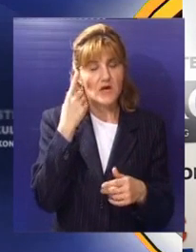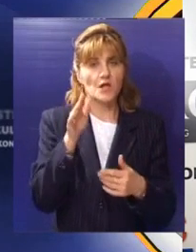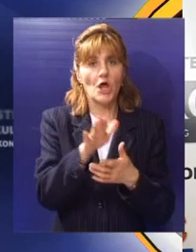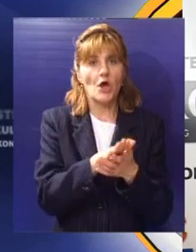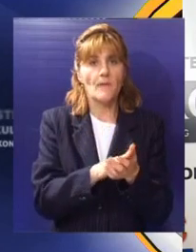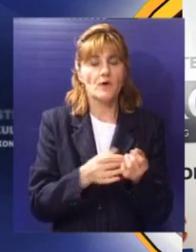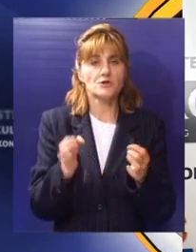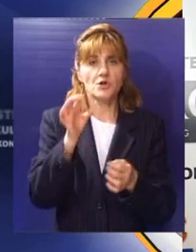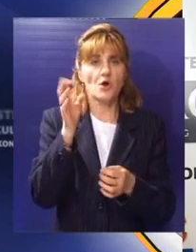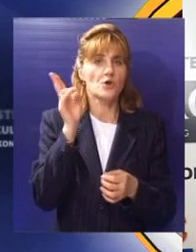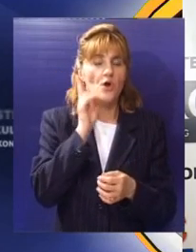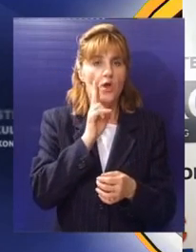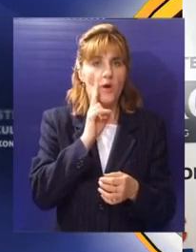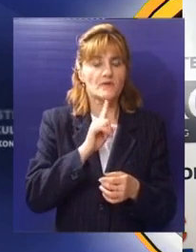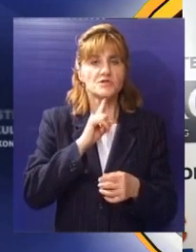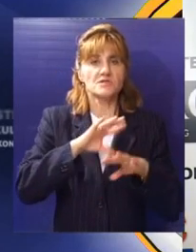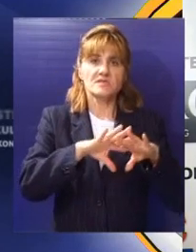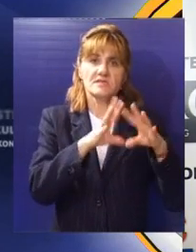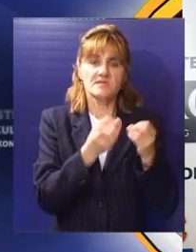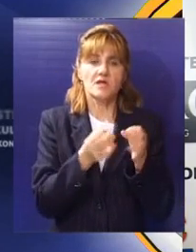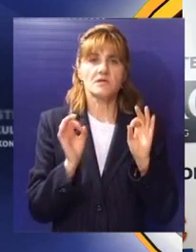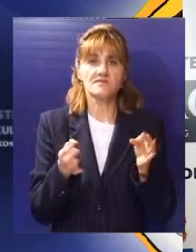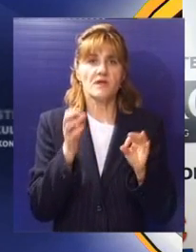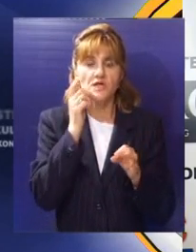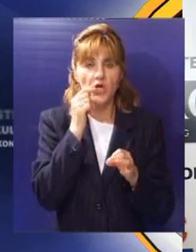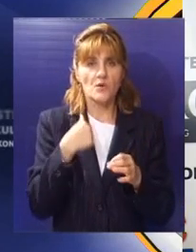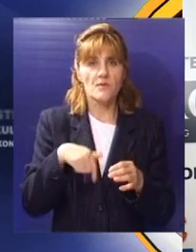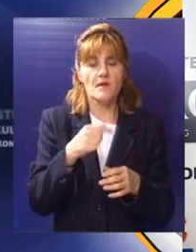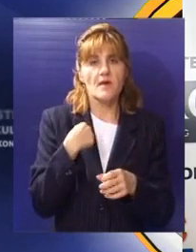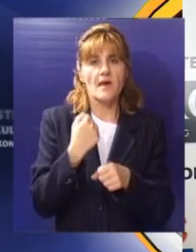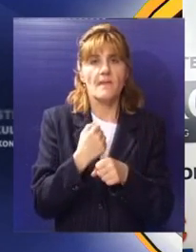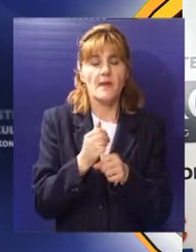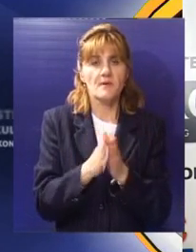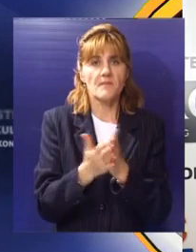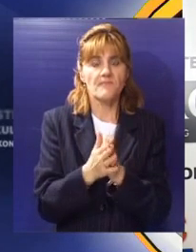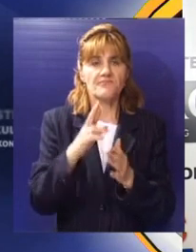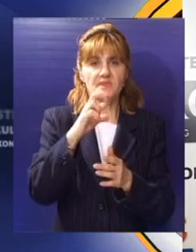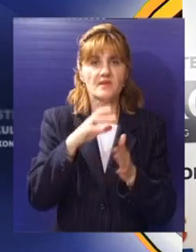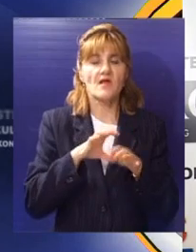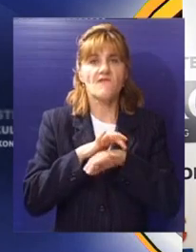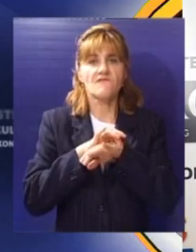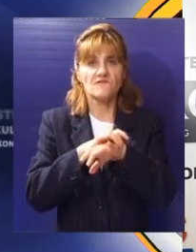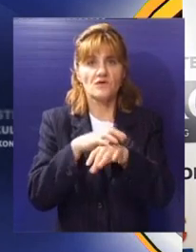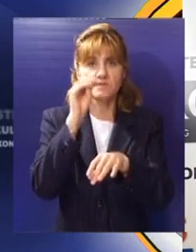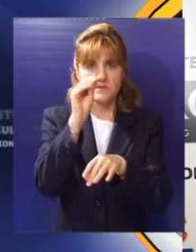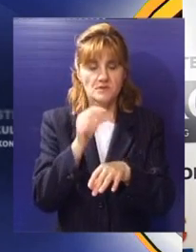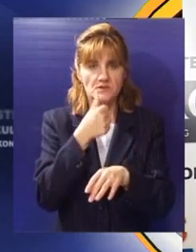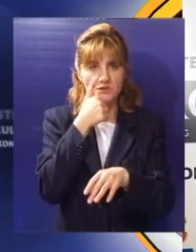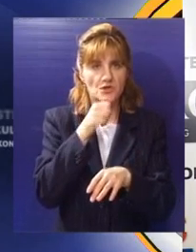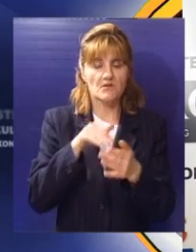tri dijelnih stvari, zajedno sa profesionalcima iz te oblasti, napravili smo vodič za kupovinu preko interneta, napravili smo